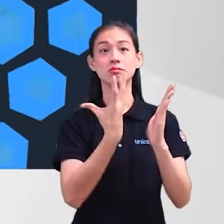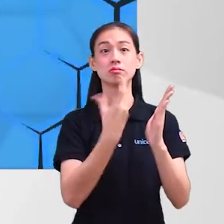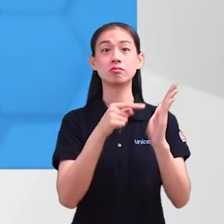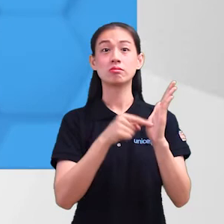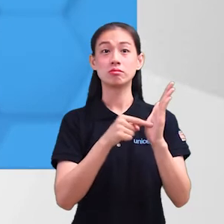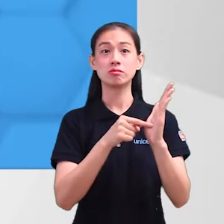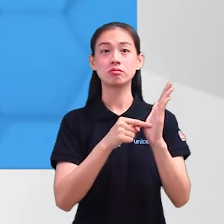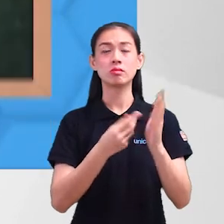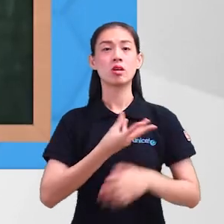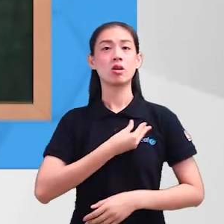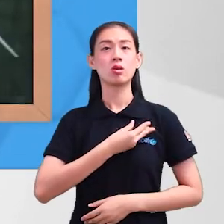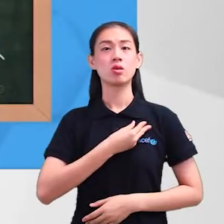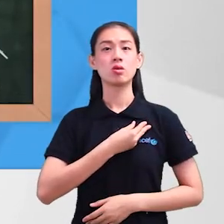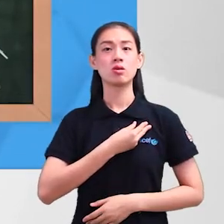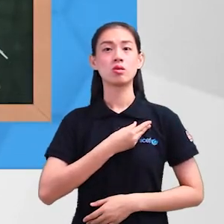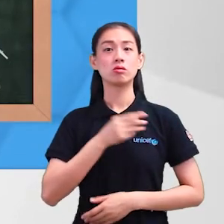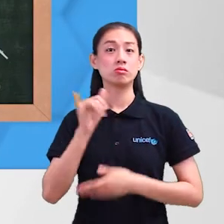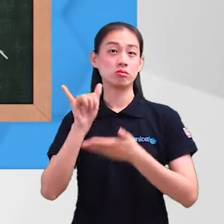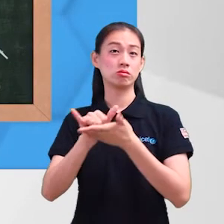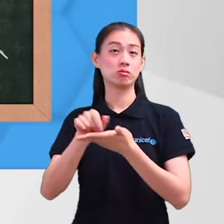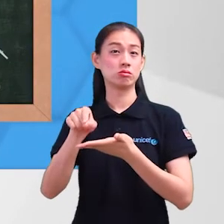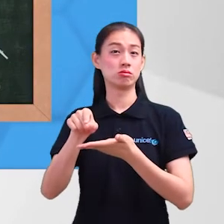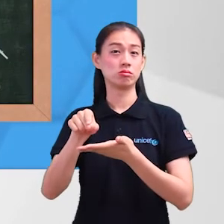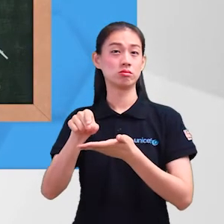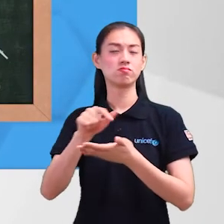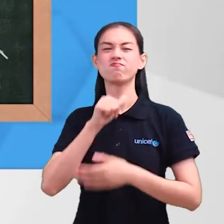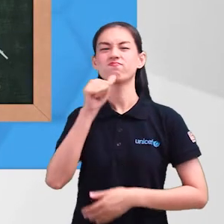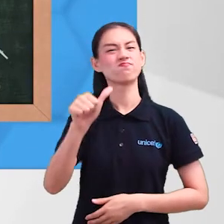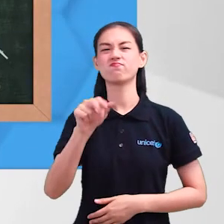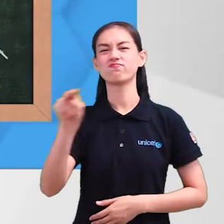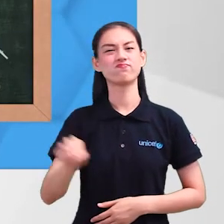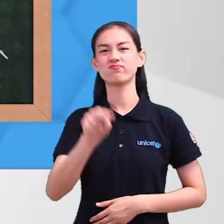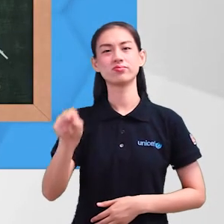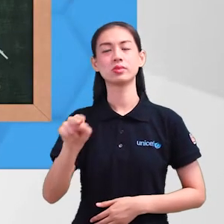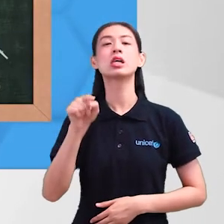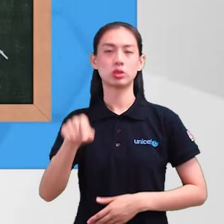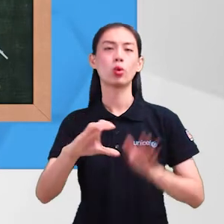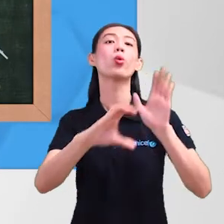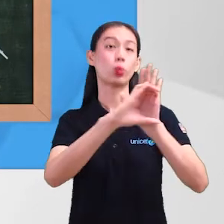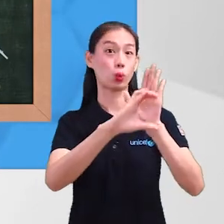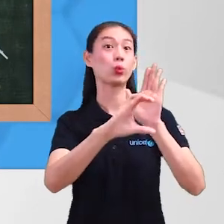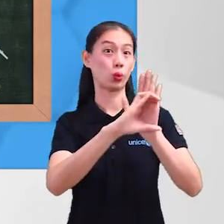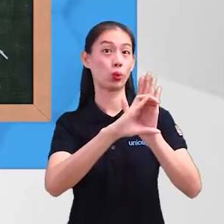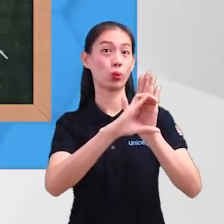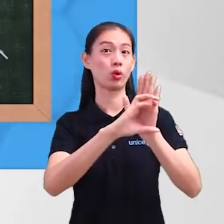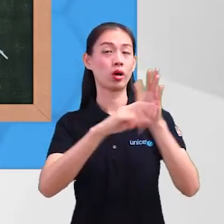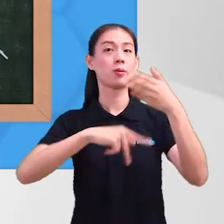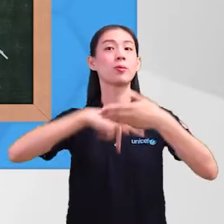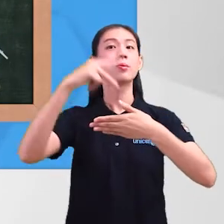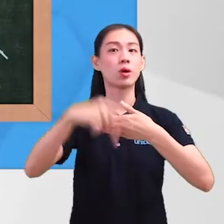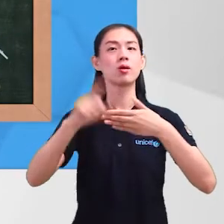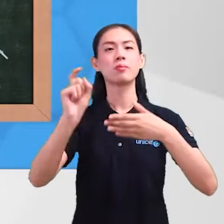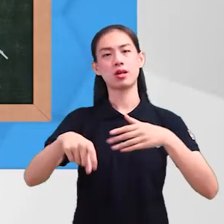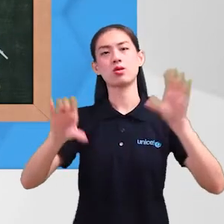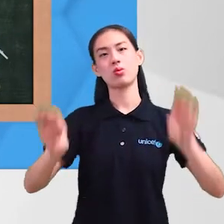ini akan memaparkan bahawa denyutan jantung rehat tersebut adalah tidak normal Ini adalah contoh paparan